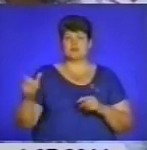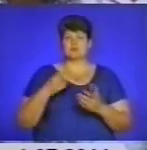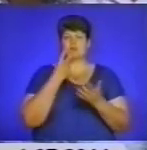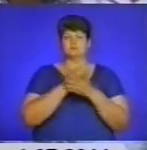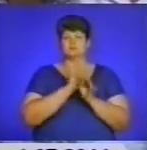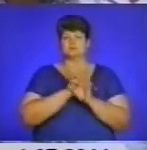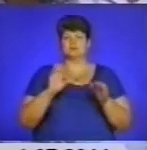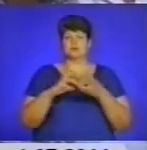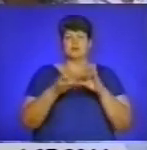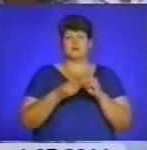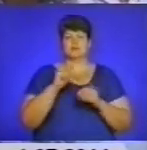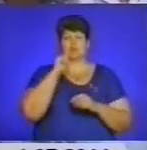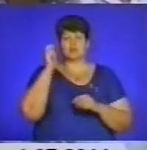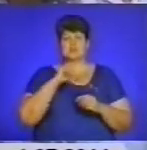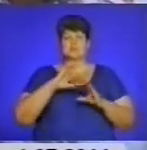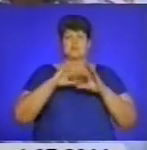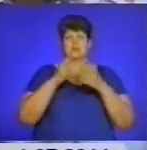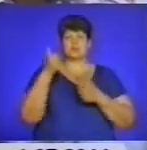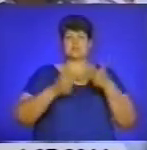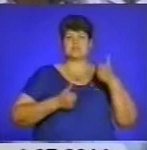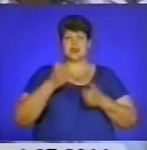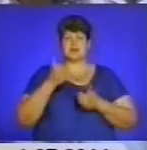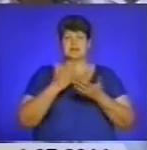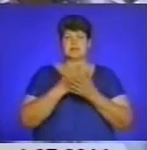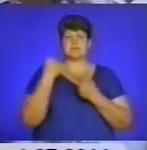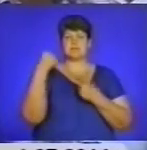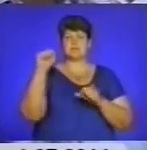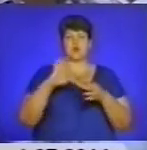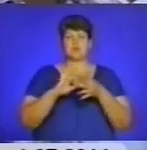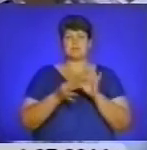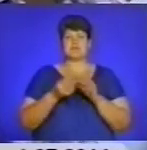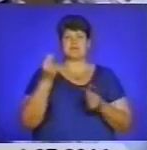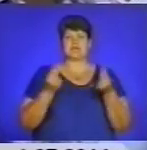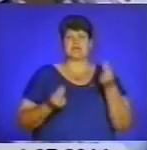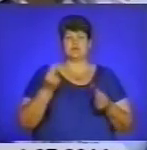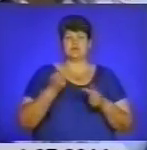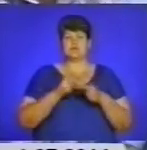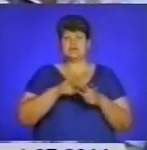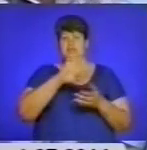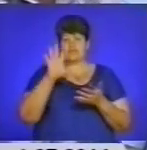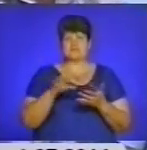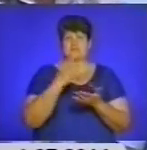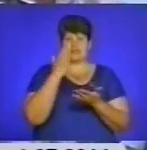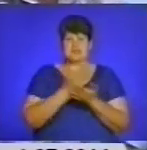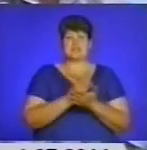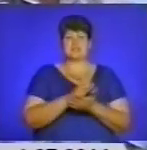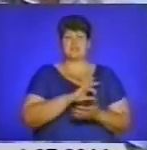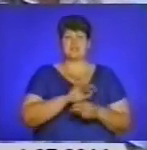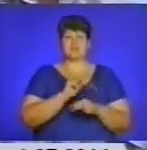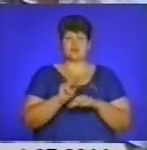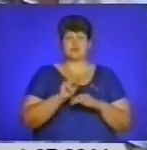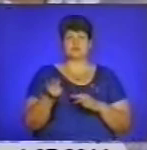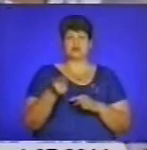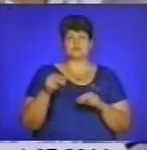всеукраїнських міжнародних змаганнях, у нас є переможці Олімпійських ігор, та все є вихованці Тернопільської